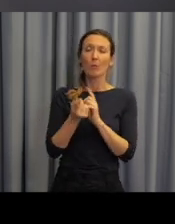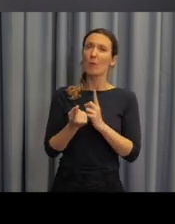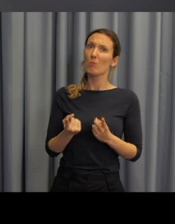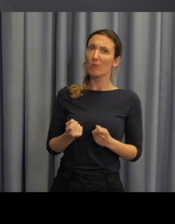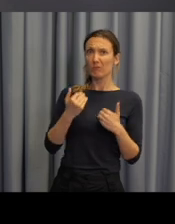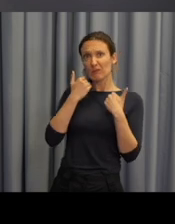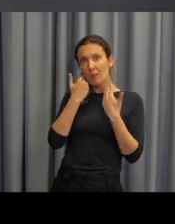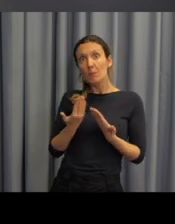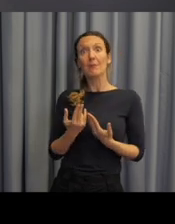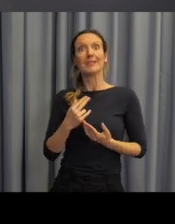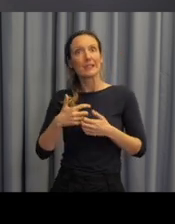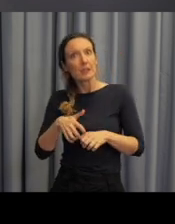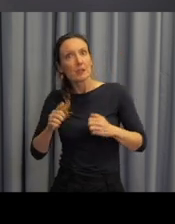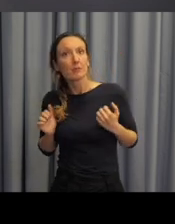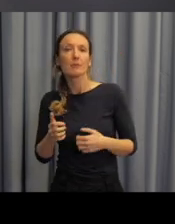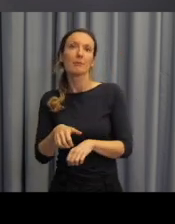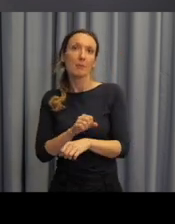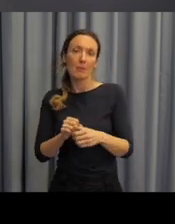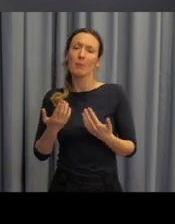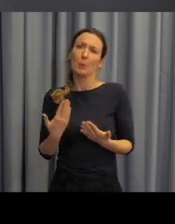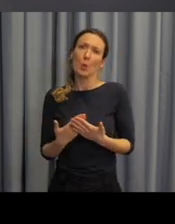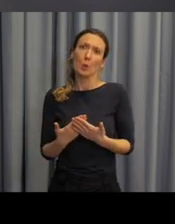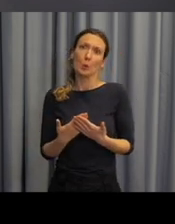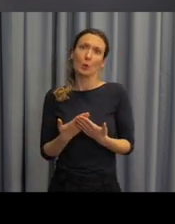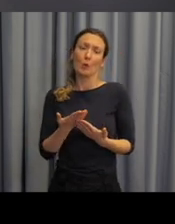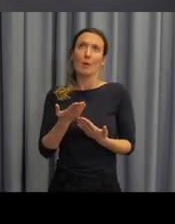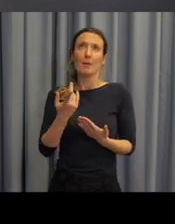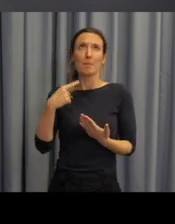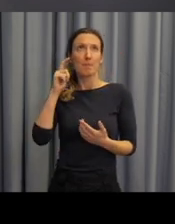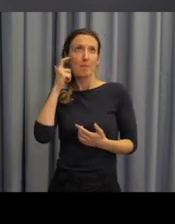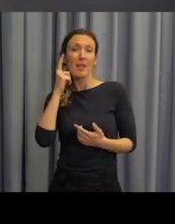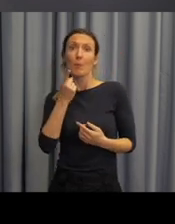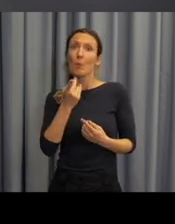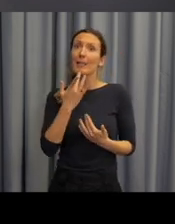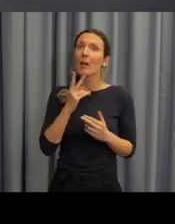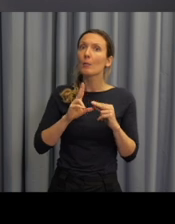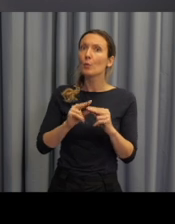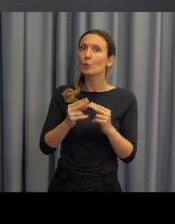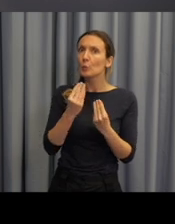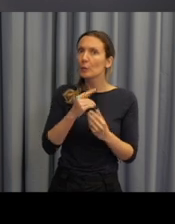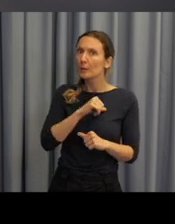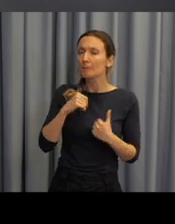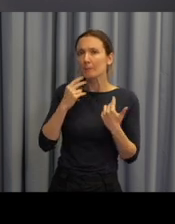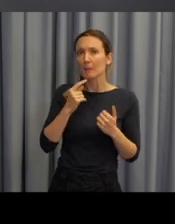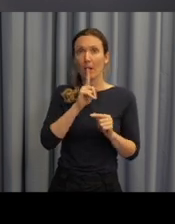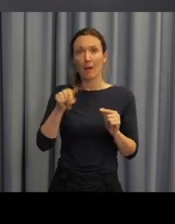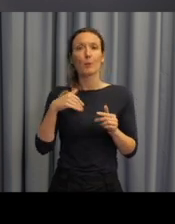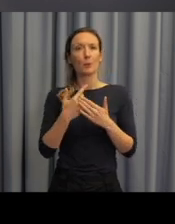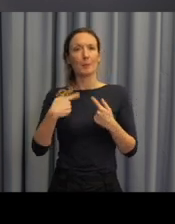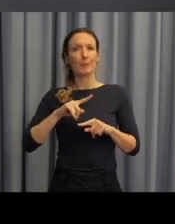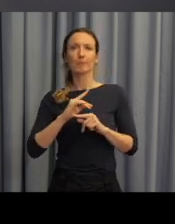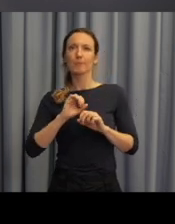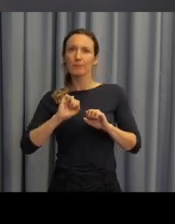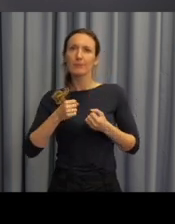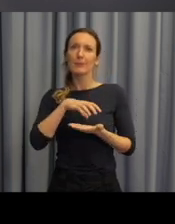předpoklady k učení nebo odlišnou motivaci a celkový přístup k učení. My jsme tam